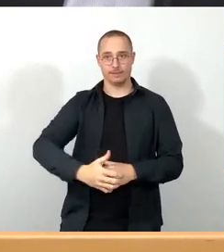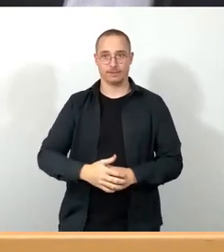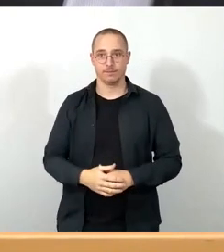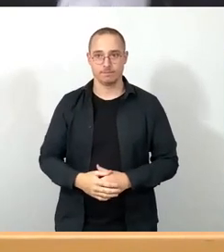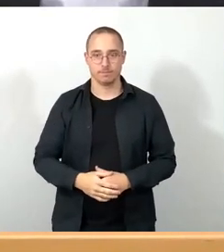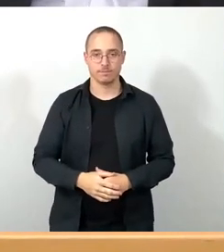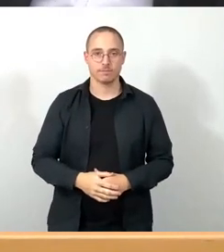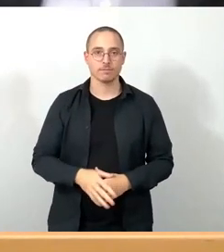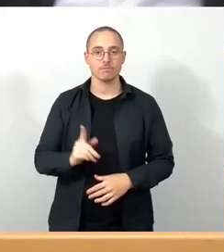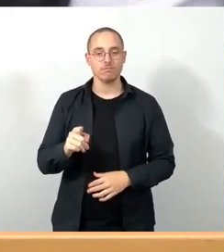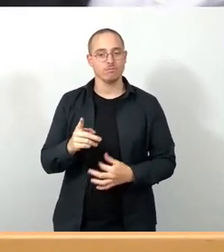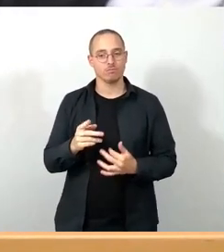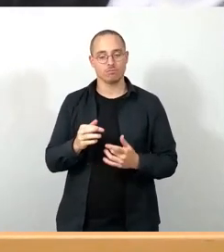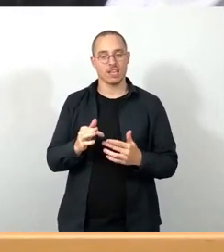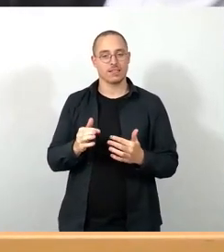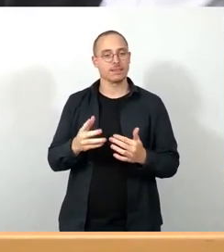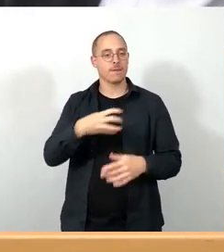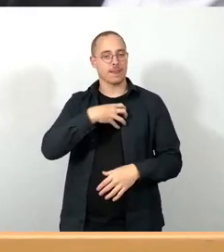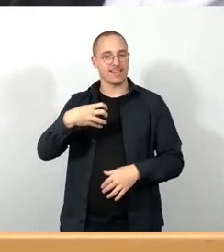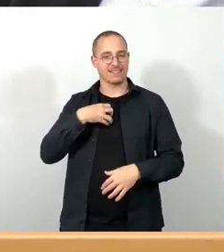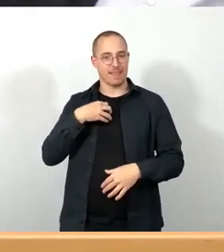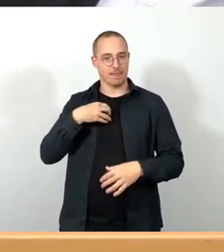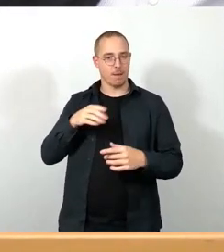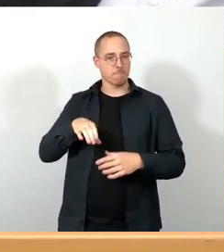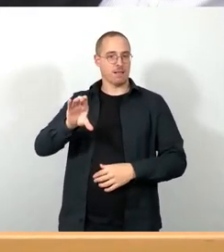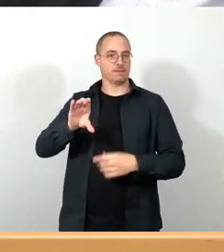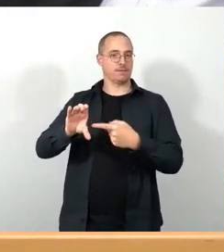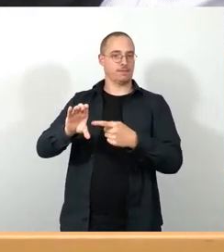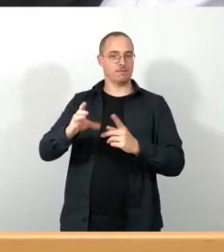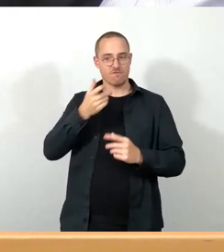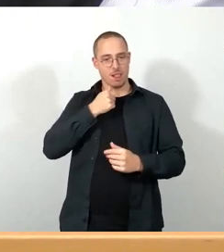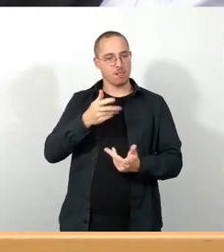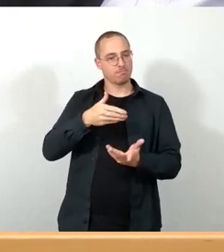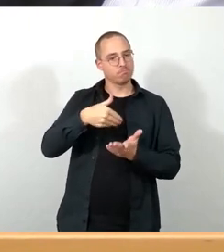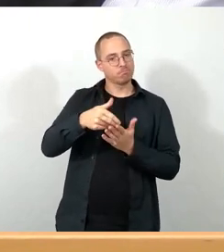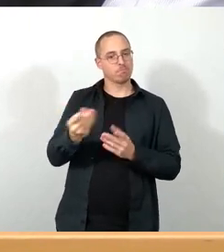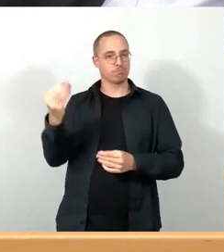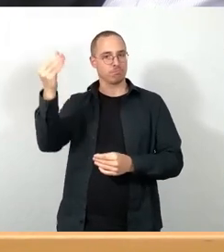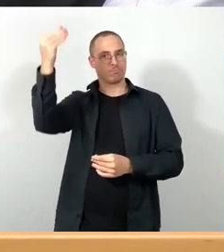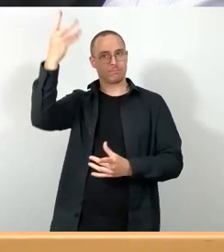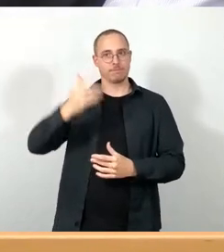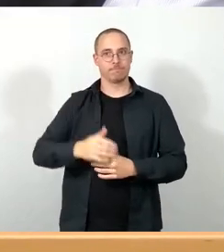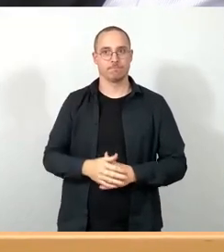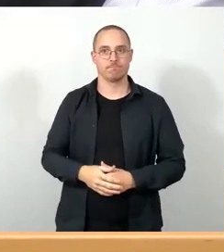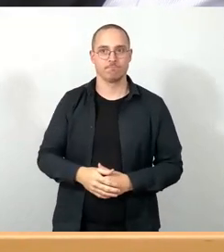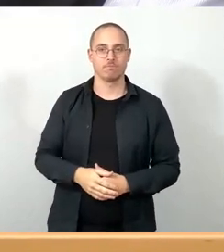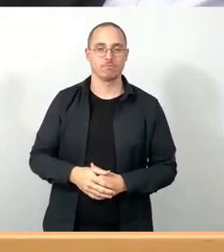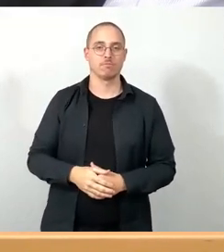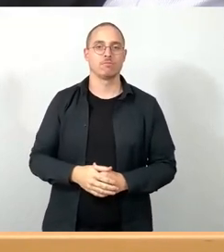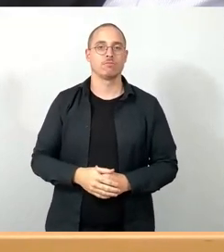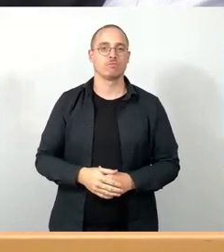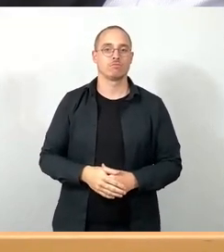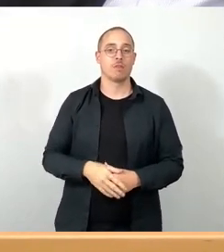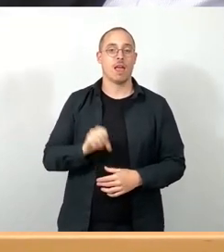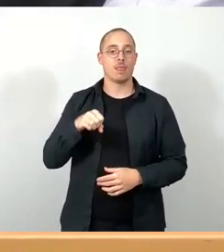Dresden passes. Hier ist Einreicher mit der SPD-Fraktion, die auch ihren eigenen Antrag nochmal